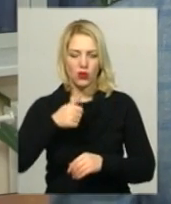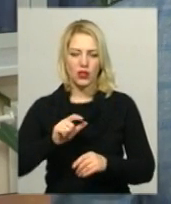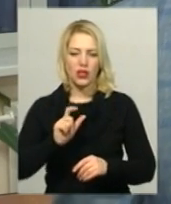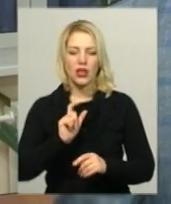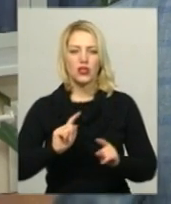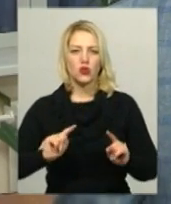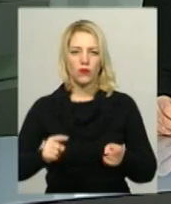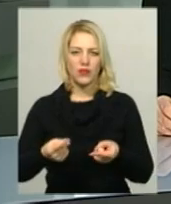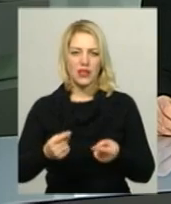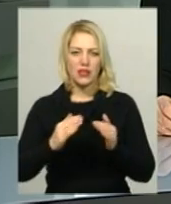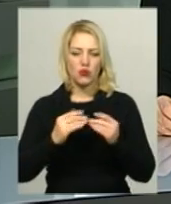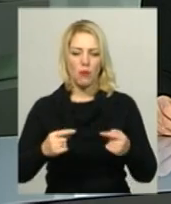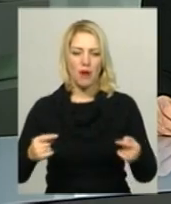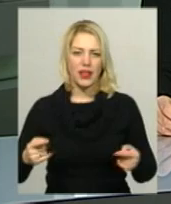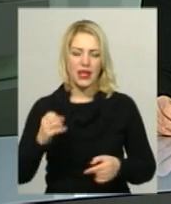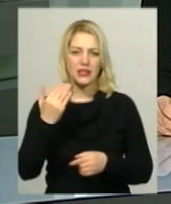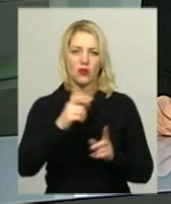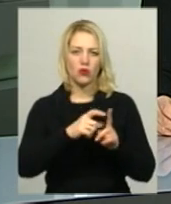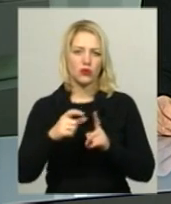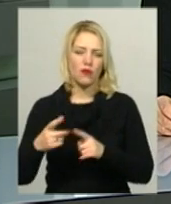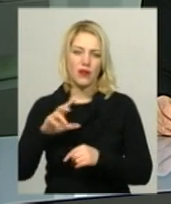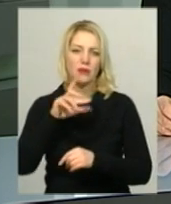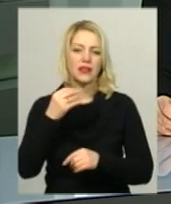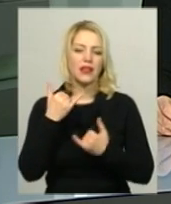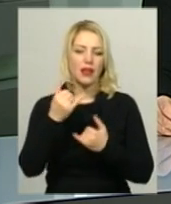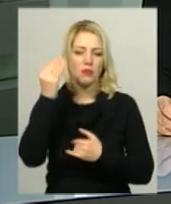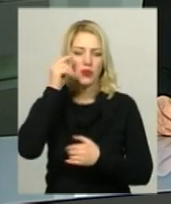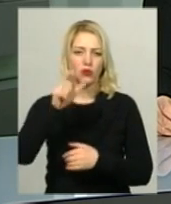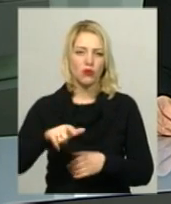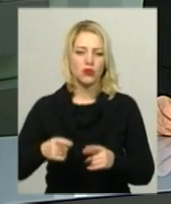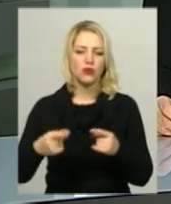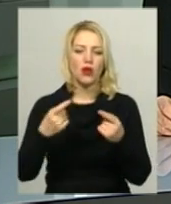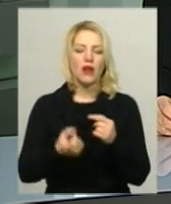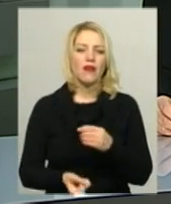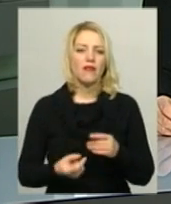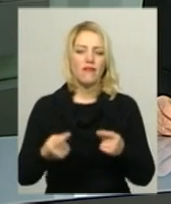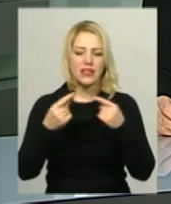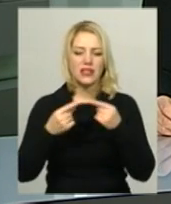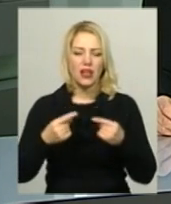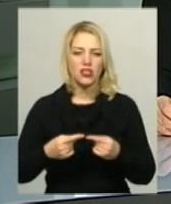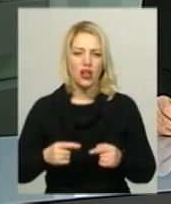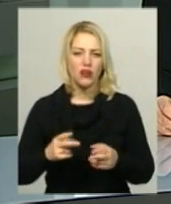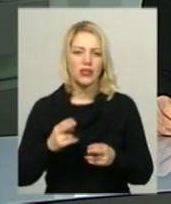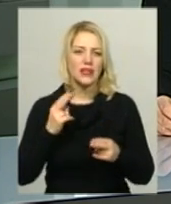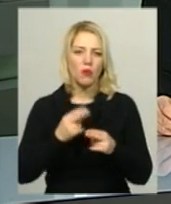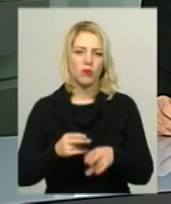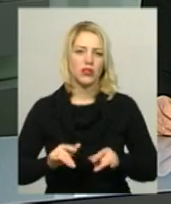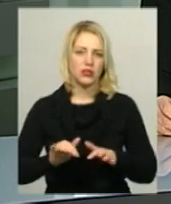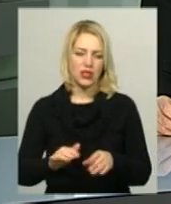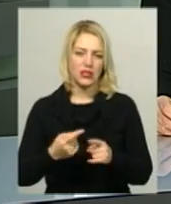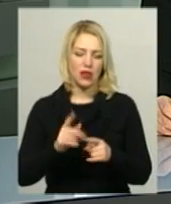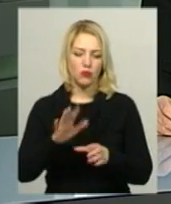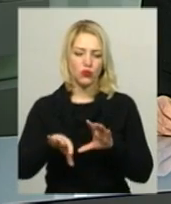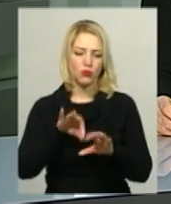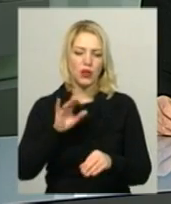майна. За його словами, для підозрюваного визначають міру запобіжного заходу. Сергій Лисюк каже, його беруть після